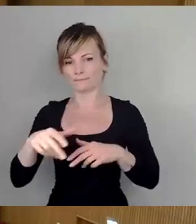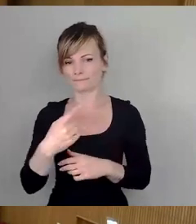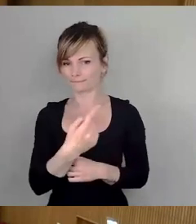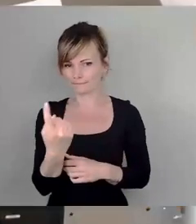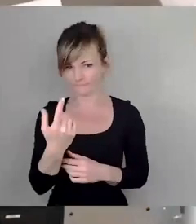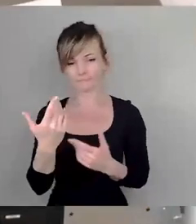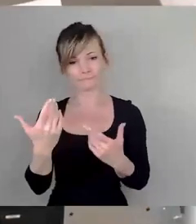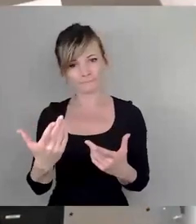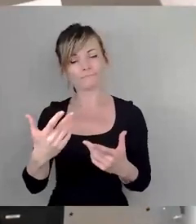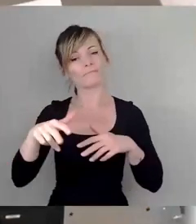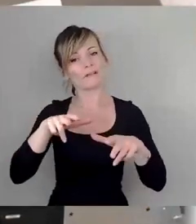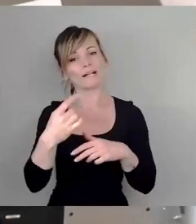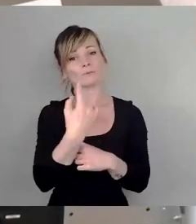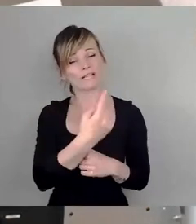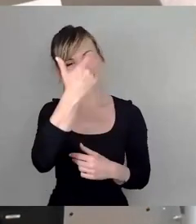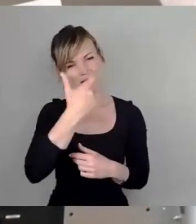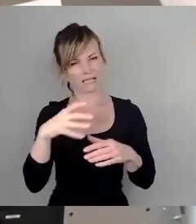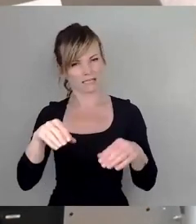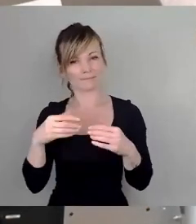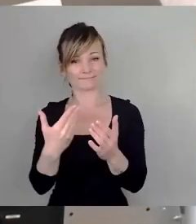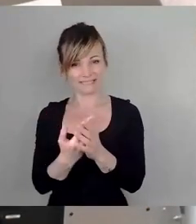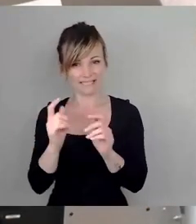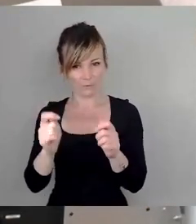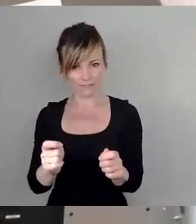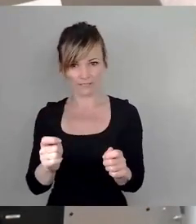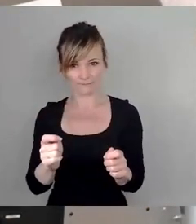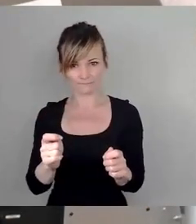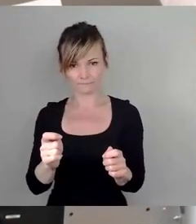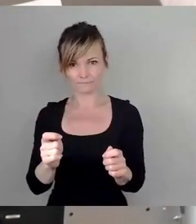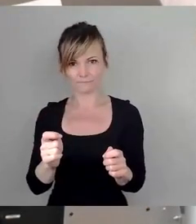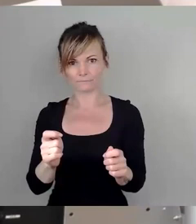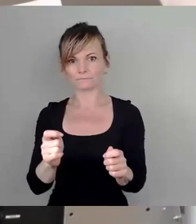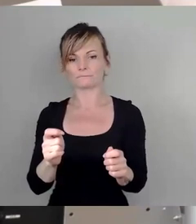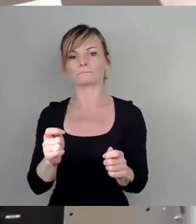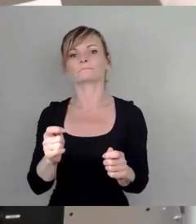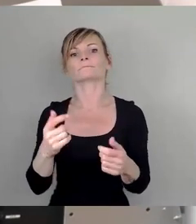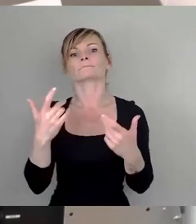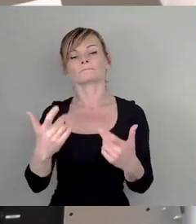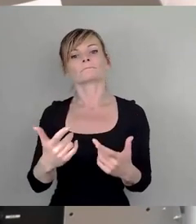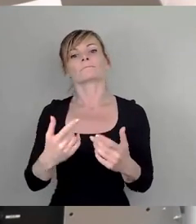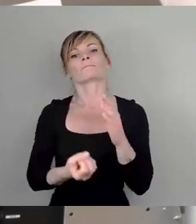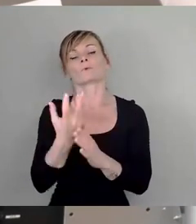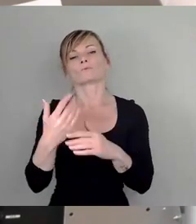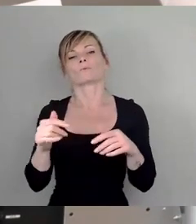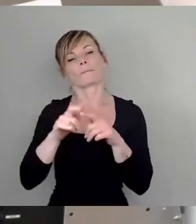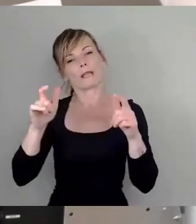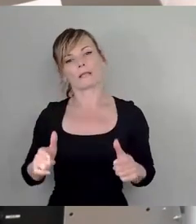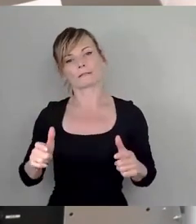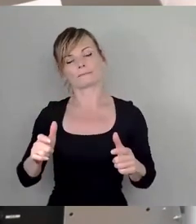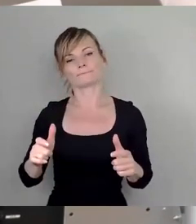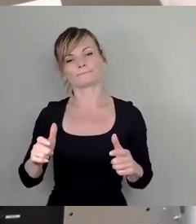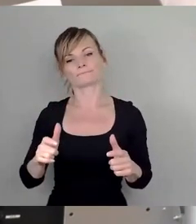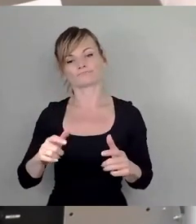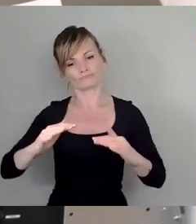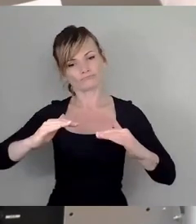Stadtratsaufträge ernst nehmen würde, dann gäbe es eine Begrünung auf dem Kulturpalastvorplatz und eine Aufenthaltsqualität schon seit vier Jahren.